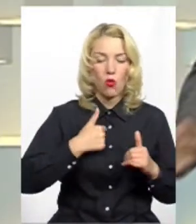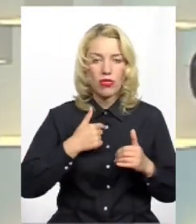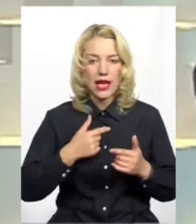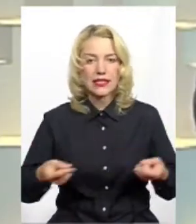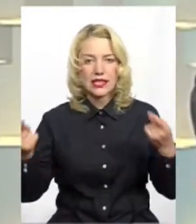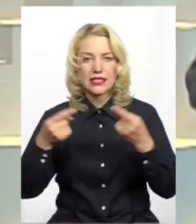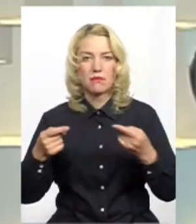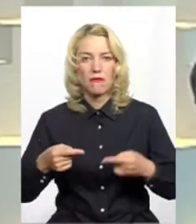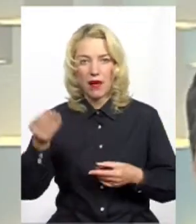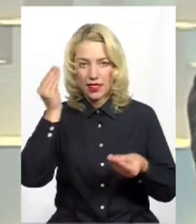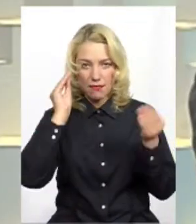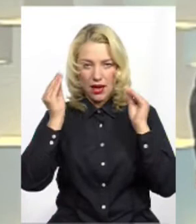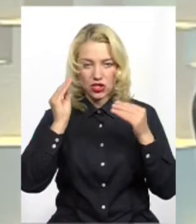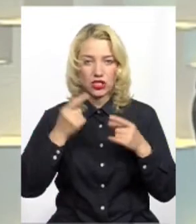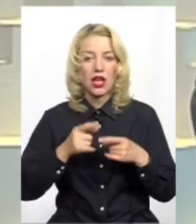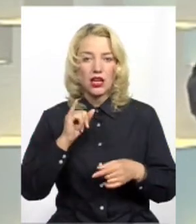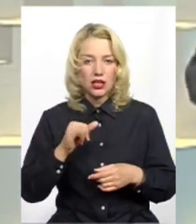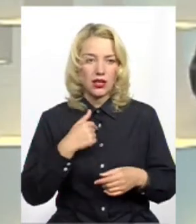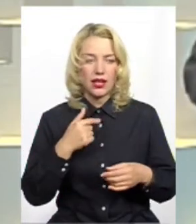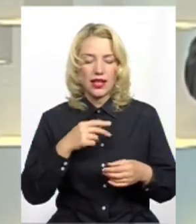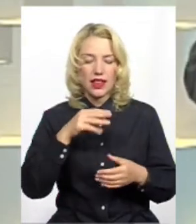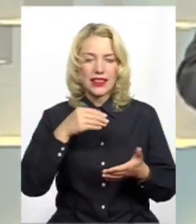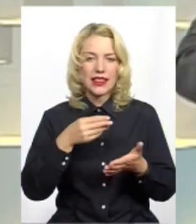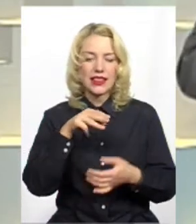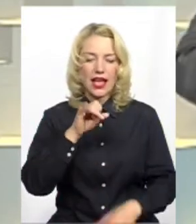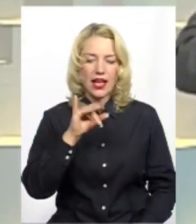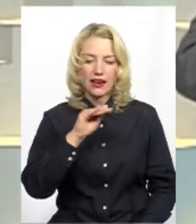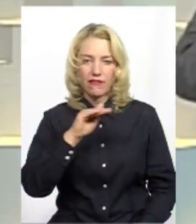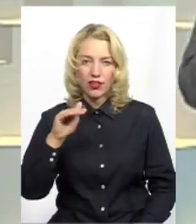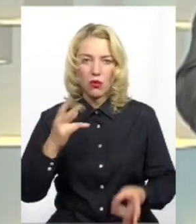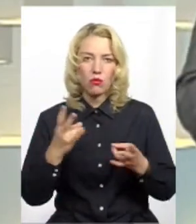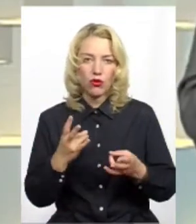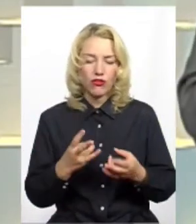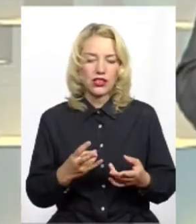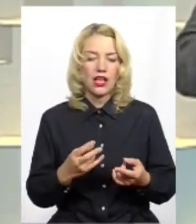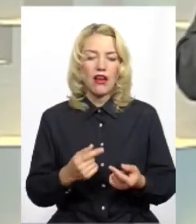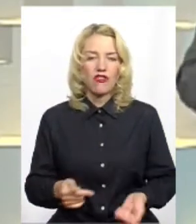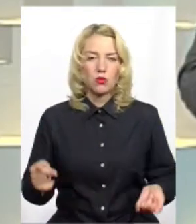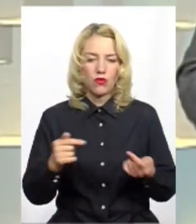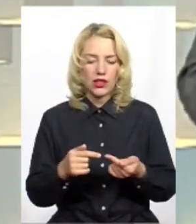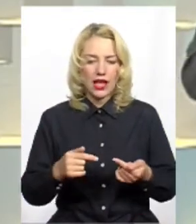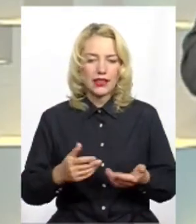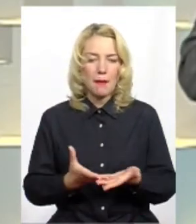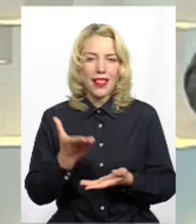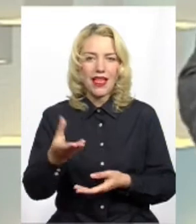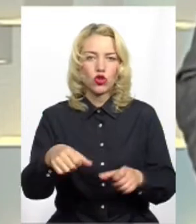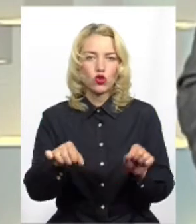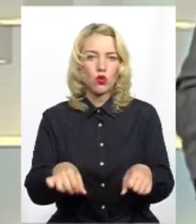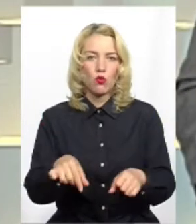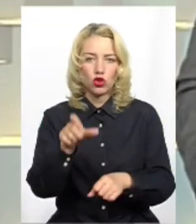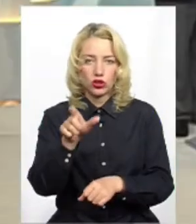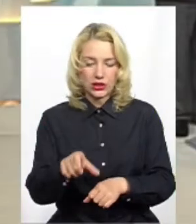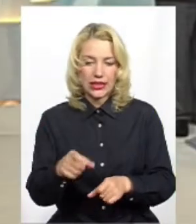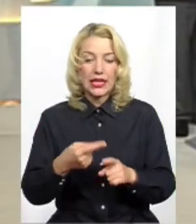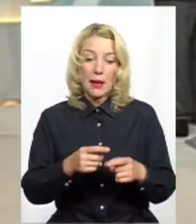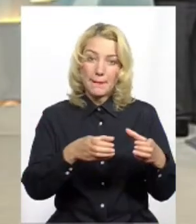тому що по тарифах однозначно ми повинні переглянути тарифи, тарифи повинні відповідати купівельній спроможності людині. І партія це заявила, і я однозначно це